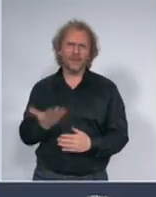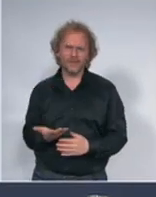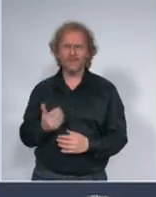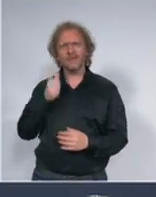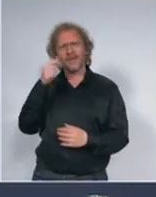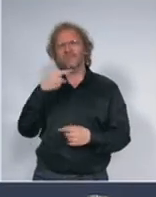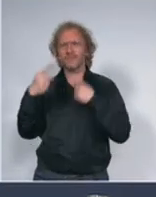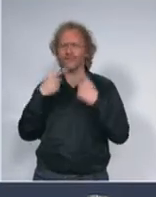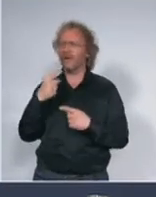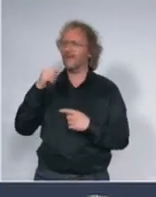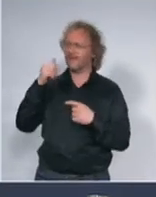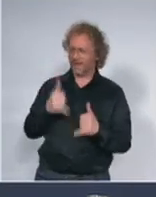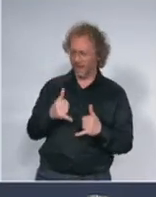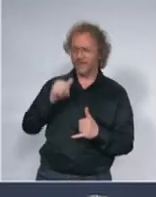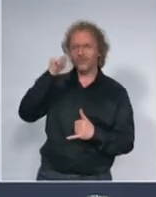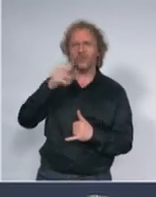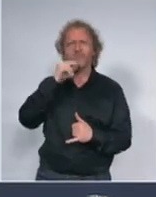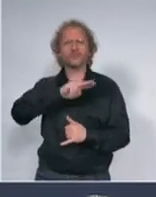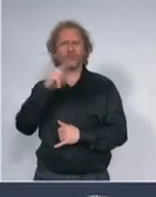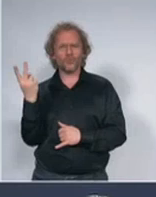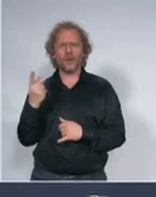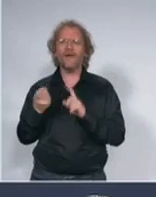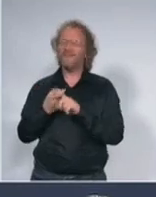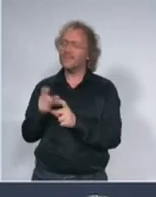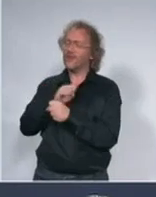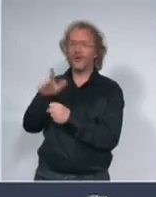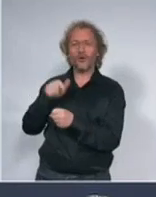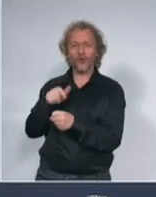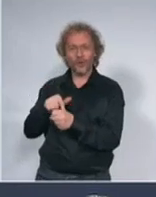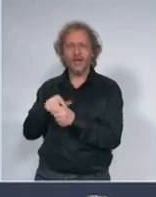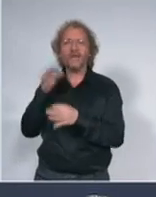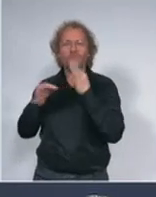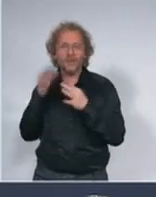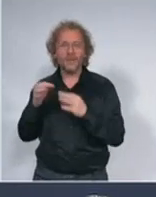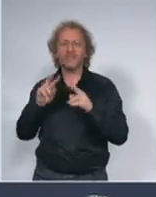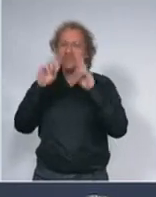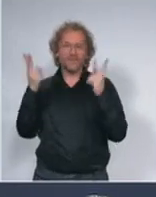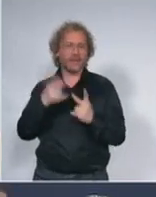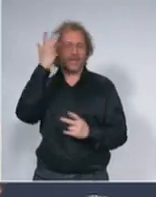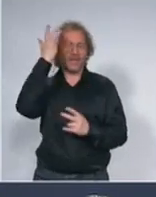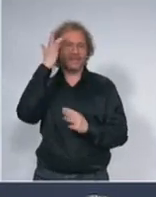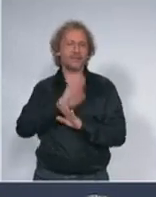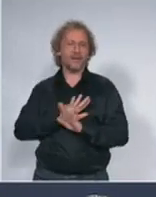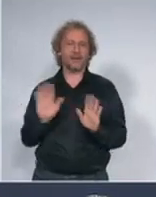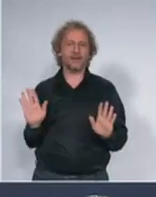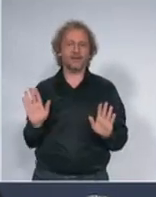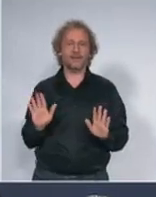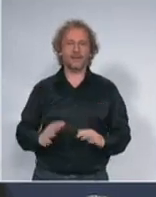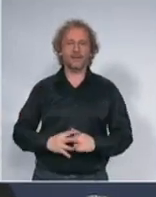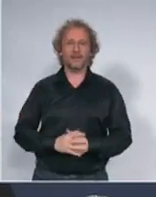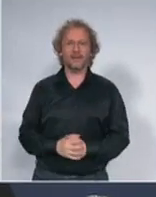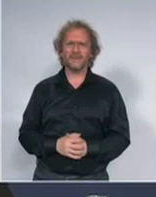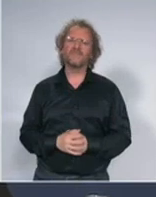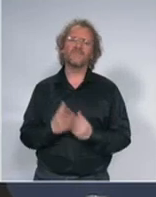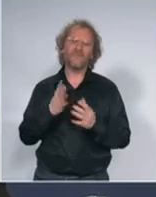drugo sve o tom virusu se još uvijek ne zna ja odgovorno tvrdim naravno na ići ću na velike kritike